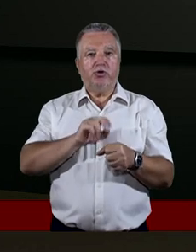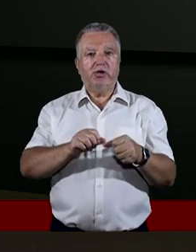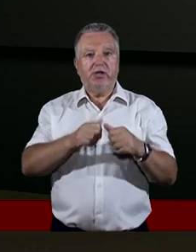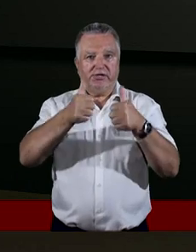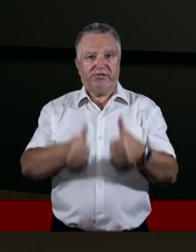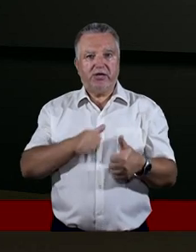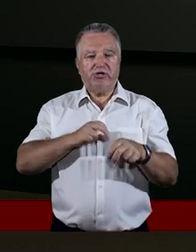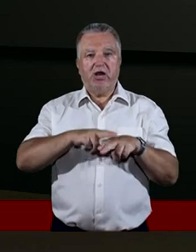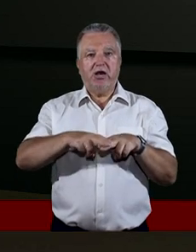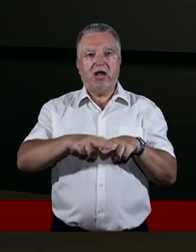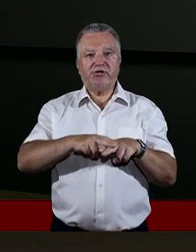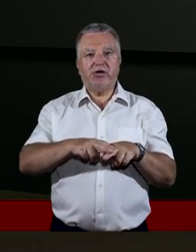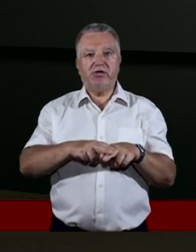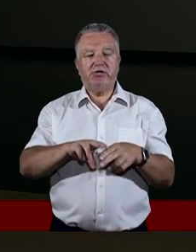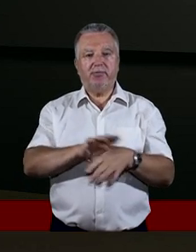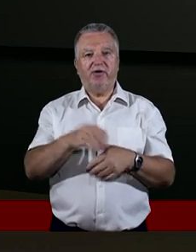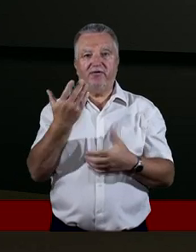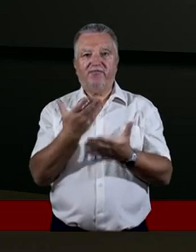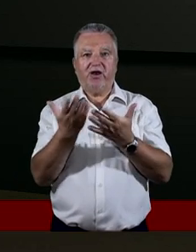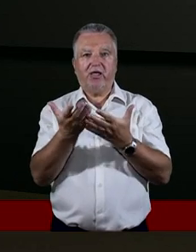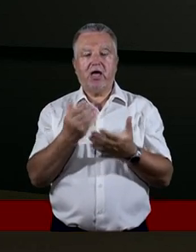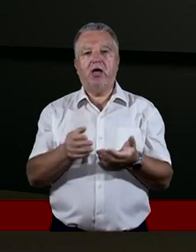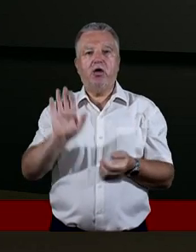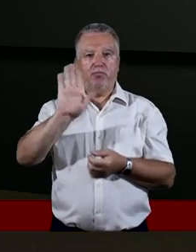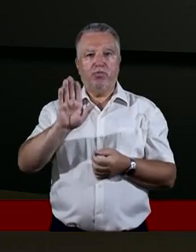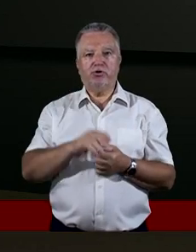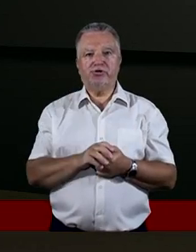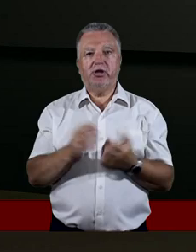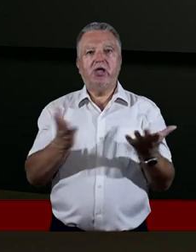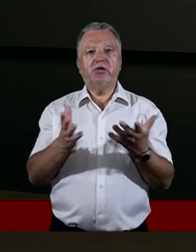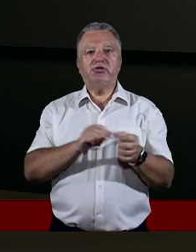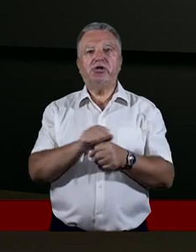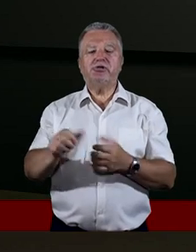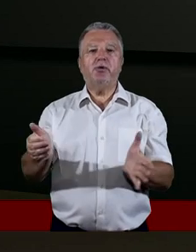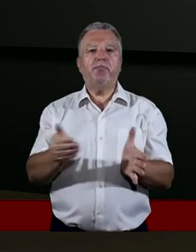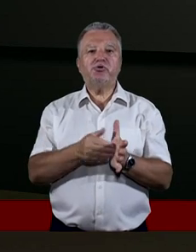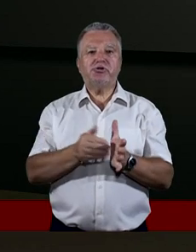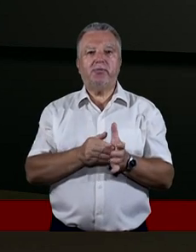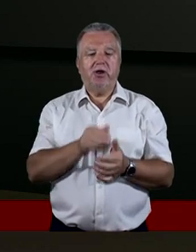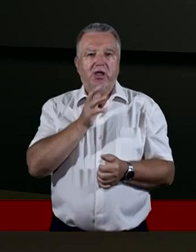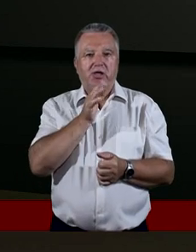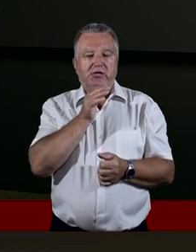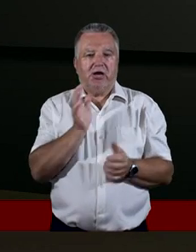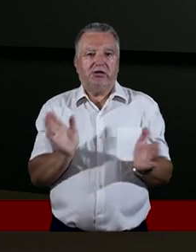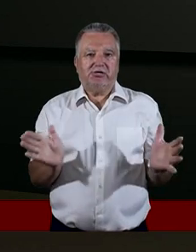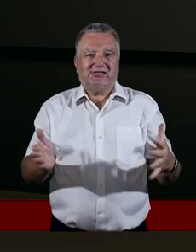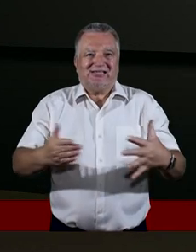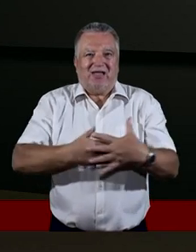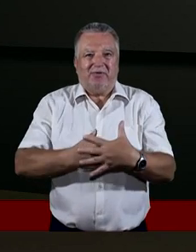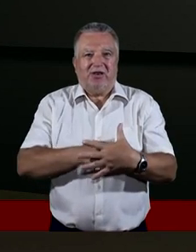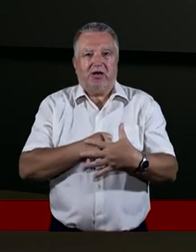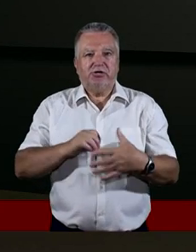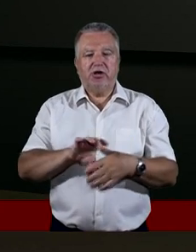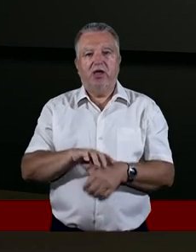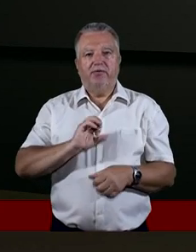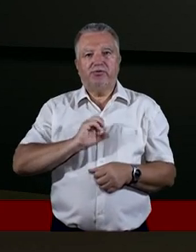mógł zanieść dobrą nowinę właśnie tam, gdzie jest najbardziej potrzebny. Izraelici tak troszkę zamknęli się w